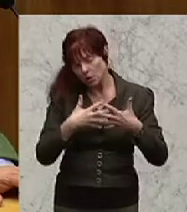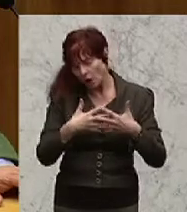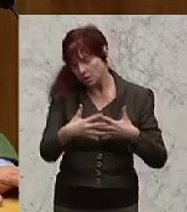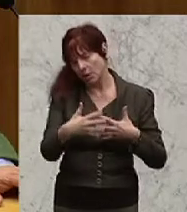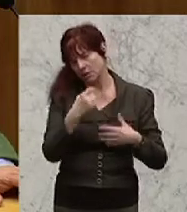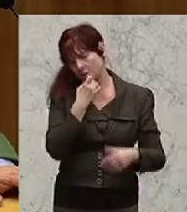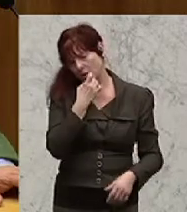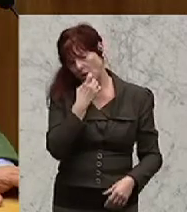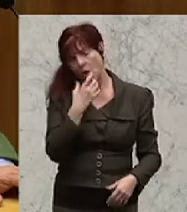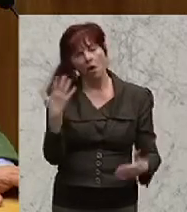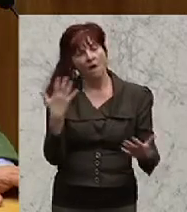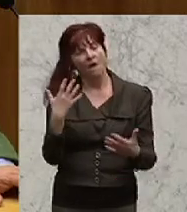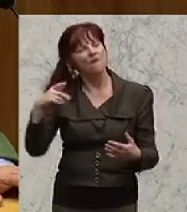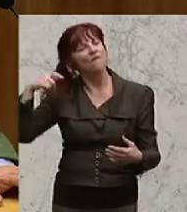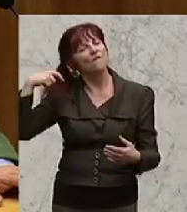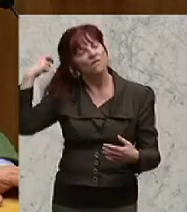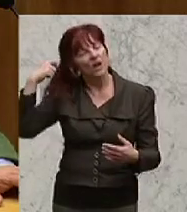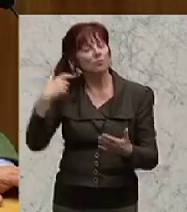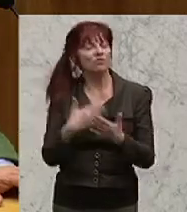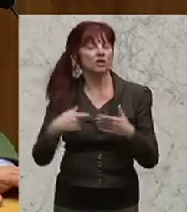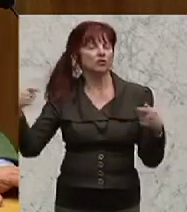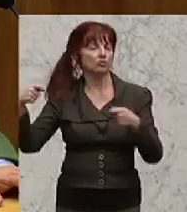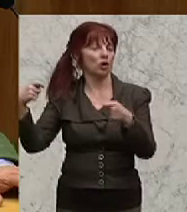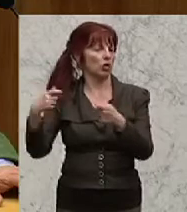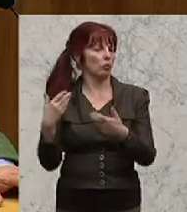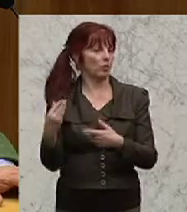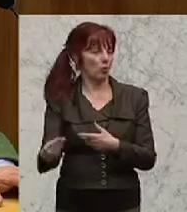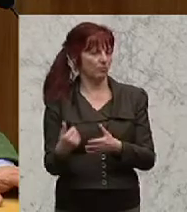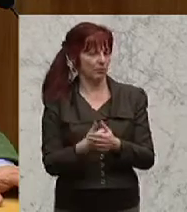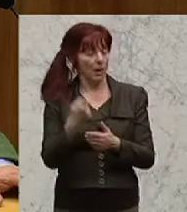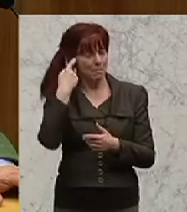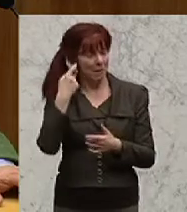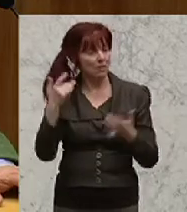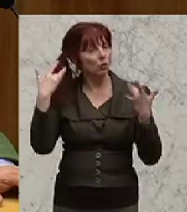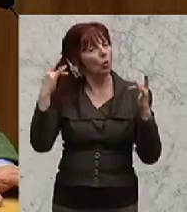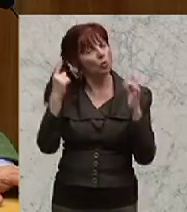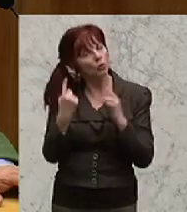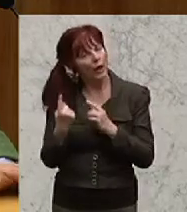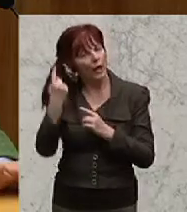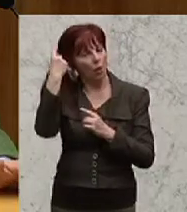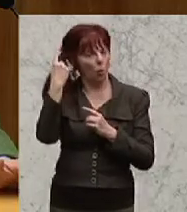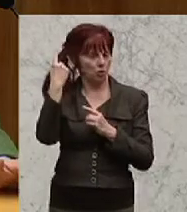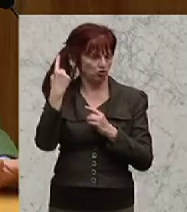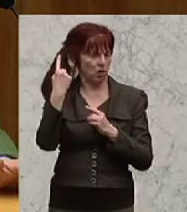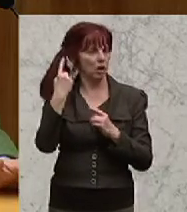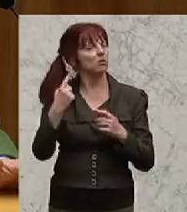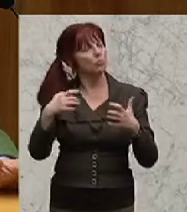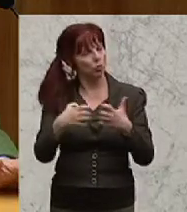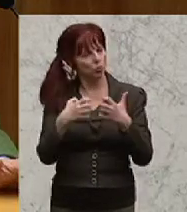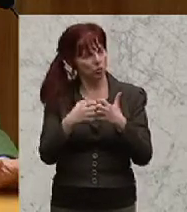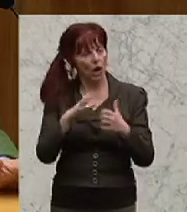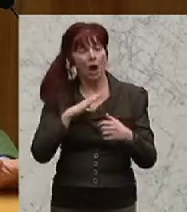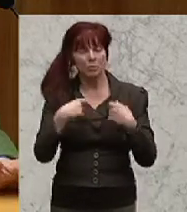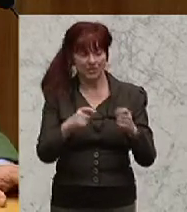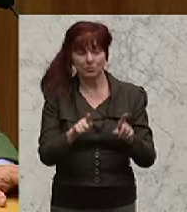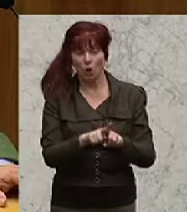haben, wo der eine oder andere Film gefördert wird. Es geht hier auch um kulturell hochstehende Produkte. Es gibt aber auch andere Filme,